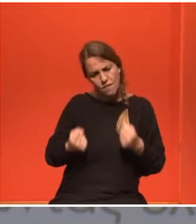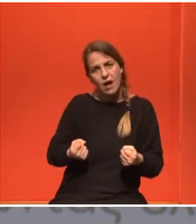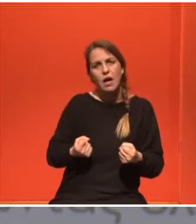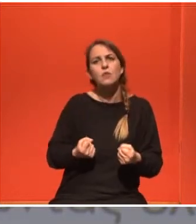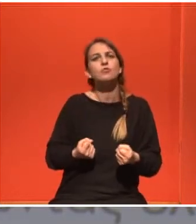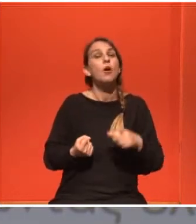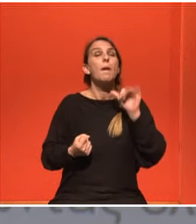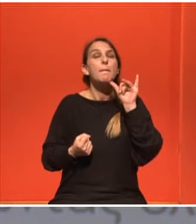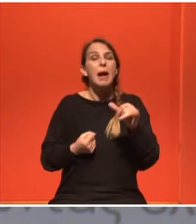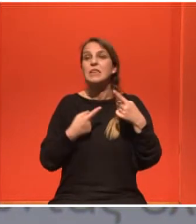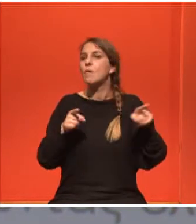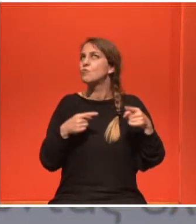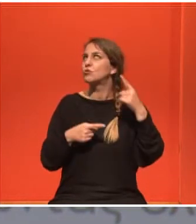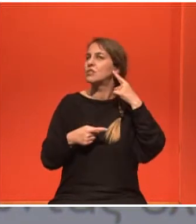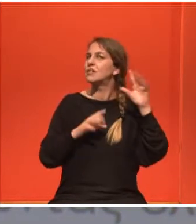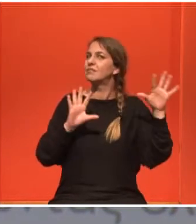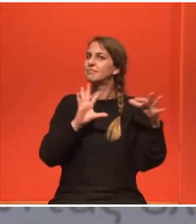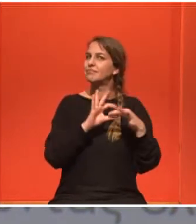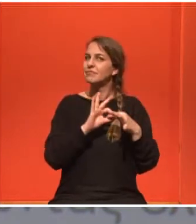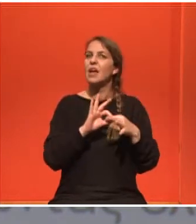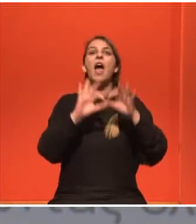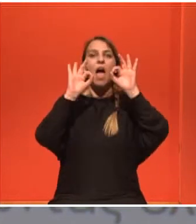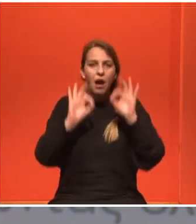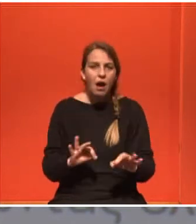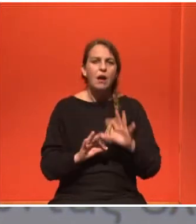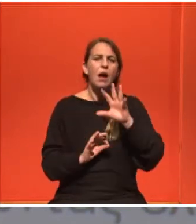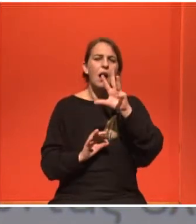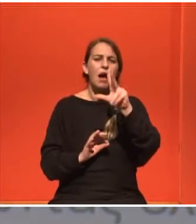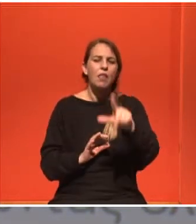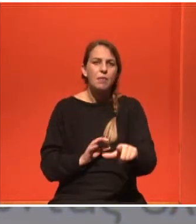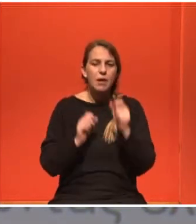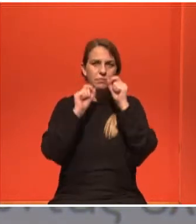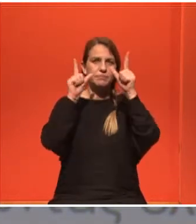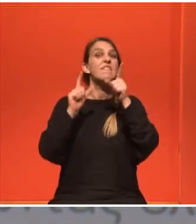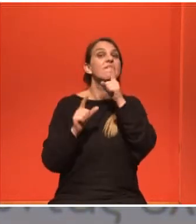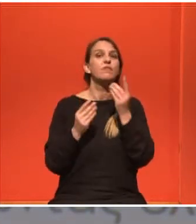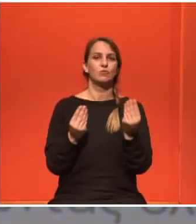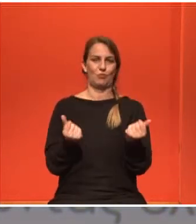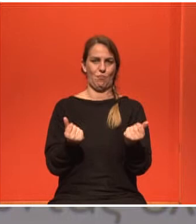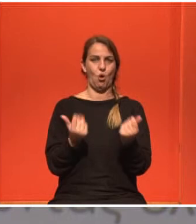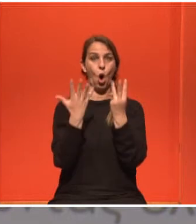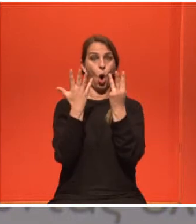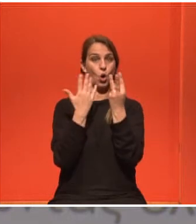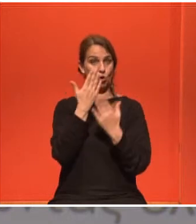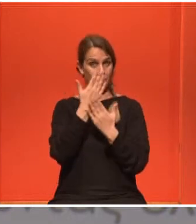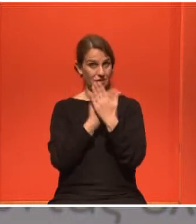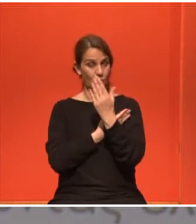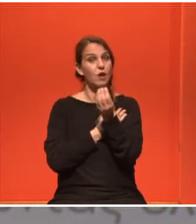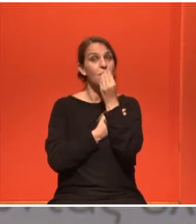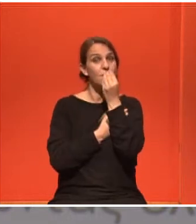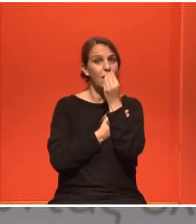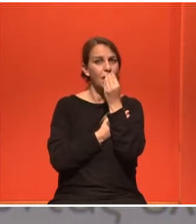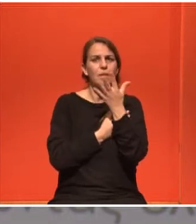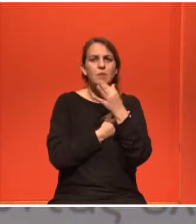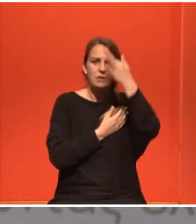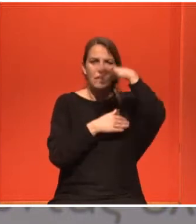Ακούγοντας τη μουσική μου κάθε πρωί ξεκινούσε η μέρα μου έτσι. Στις 8.30 ώρα που έτρεγα το πρωινό μου είχα ξεχάσει ότι